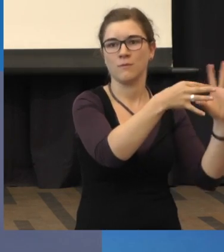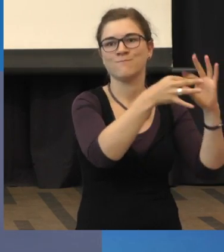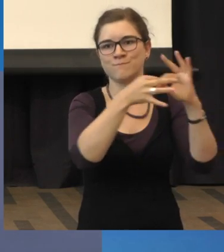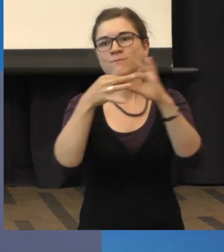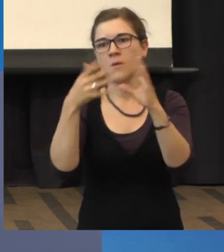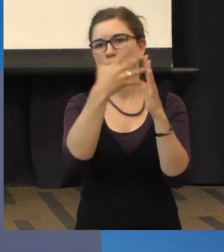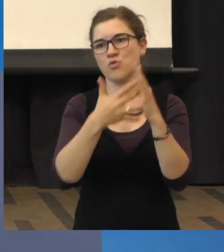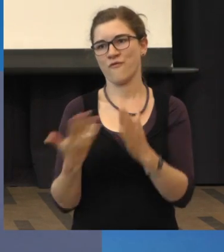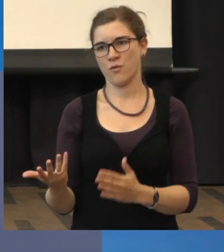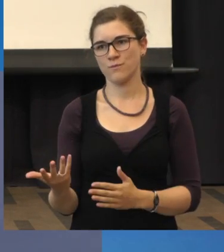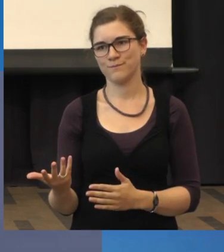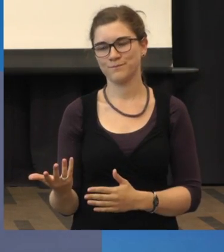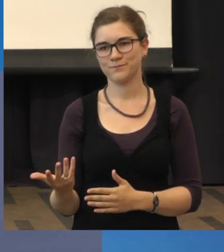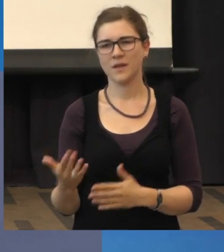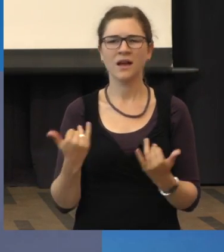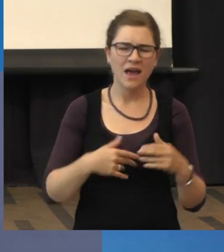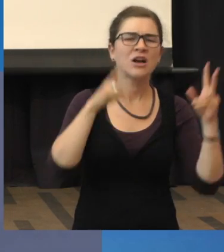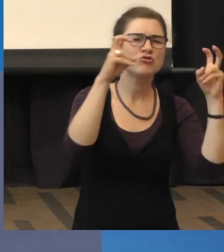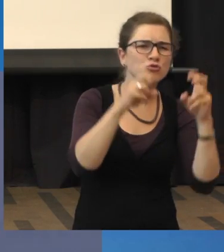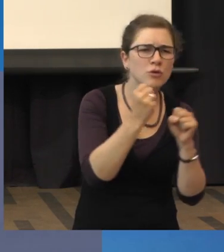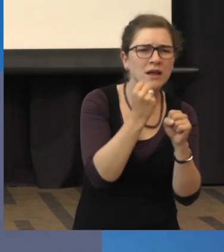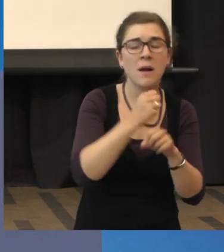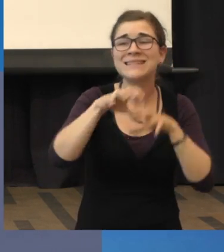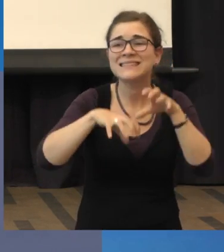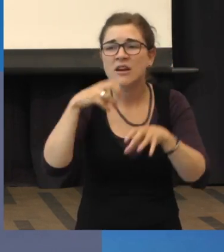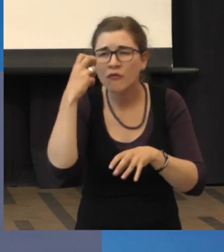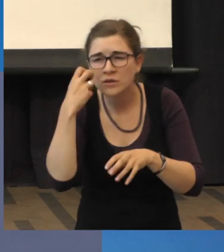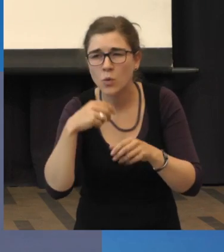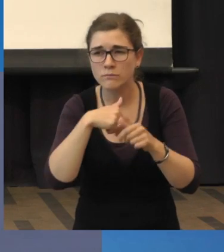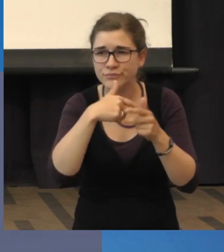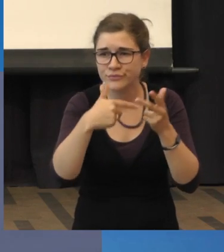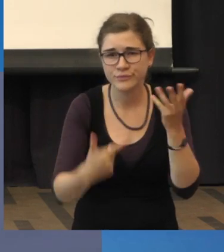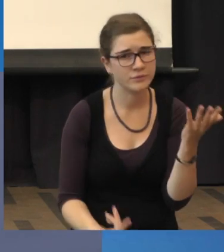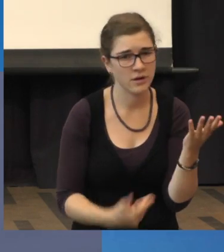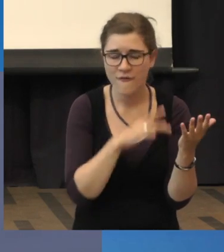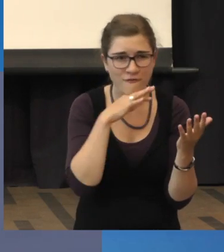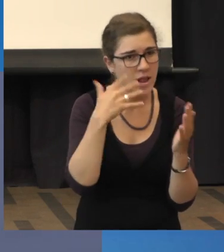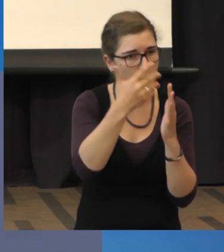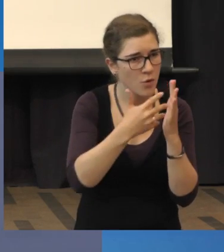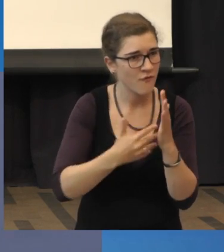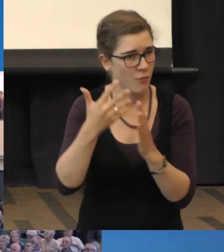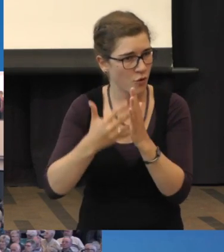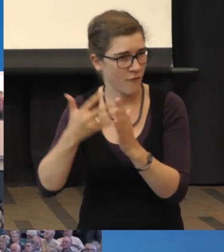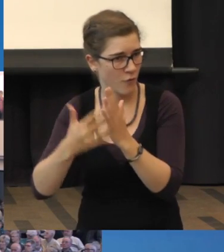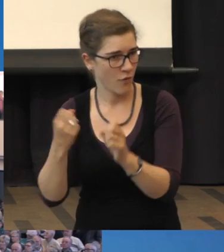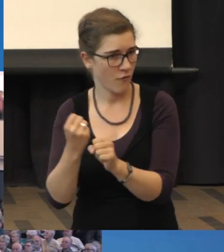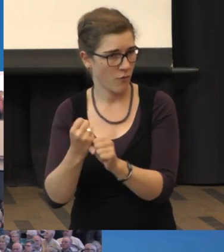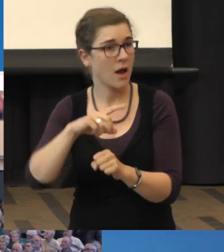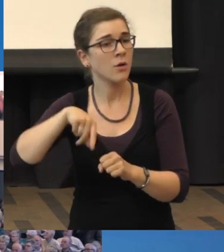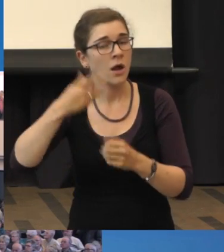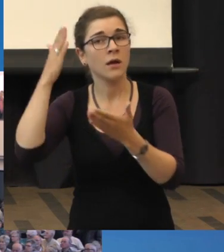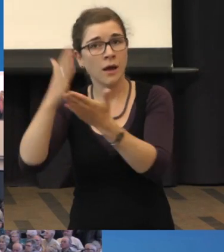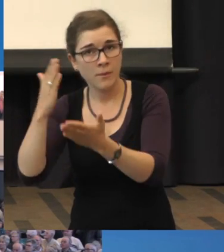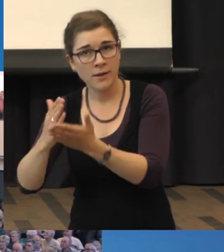Sie wissen, wie das heute ist. Sie müssen Studien machen, Sie müssen Tierversuchen machen, Sie müssen unendlich viele Prüfkriterien durchlaufen, ehe ein solches